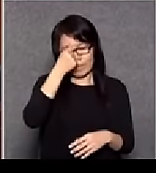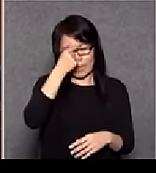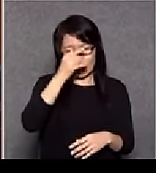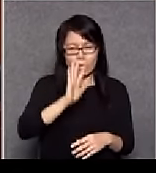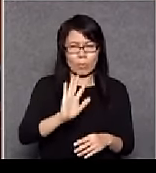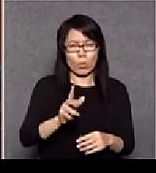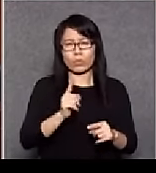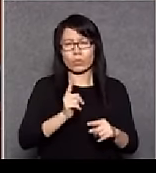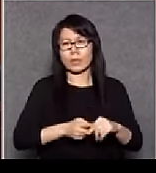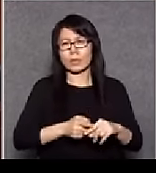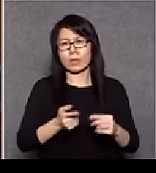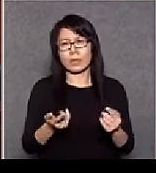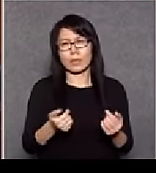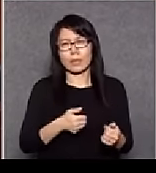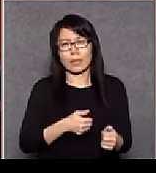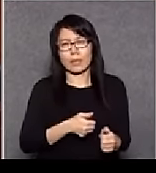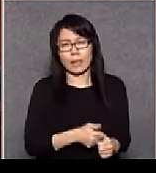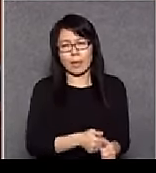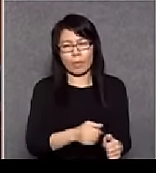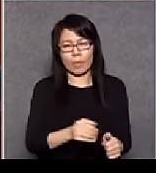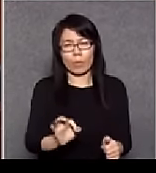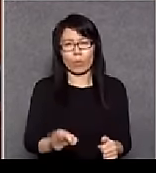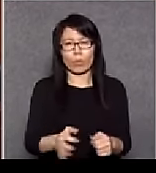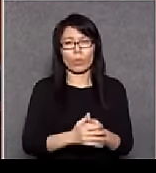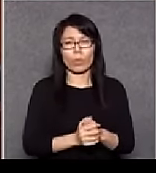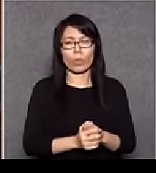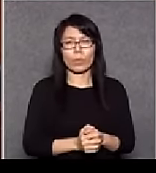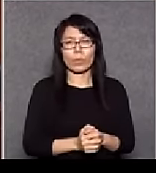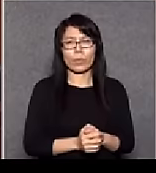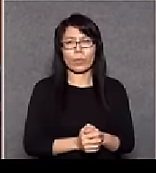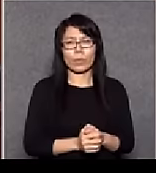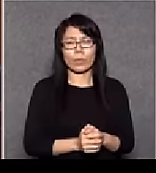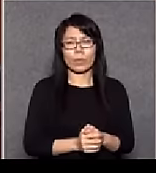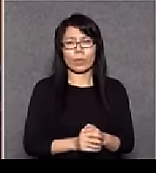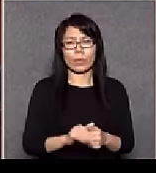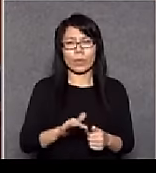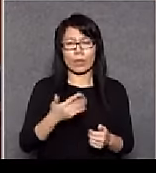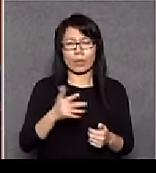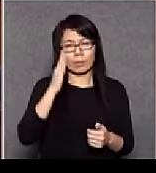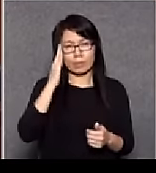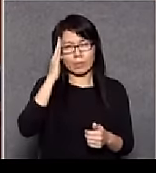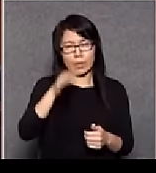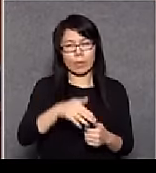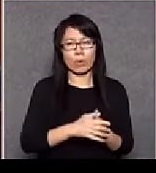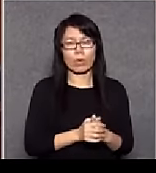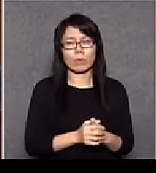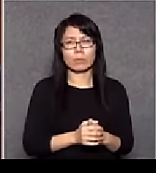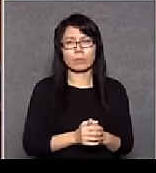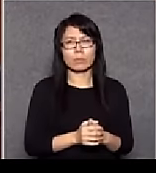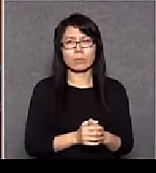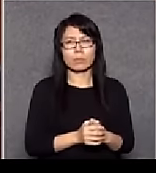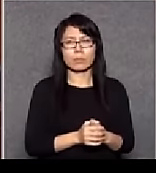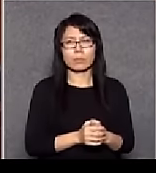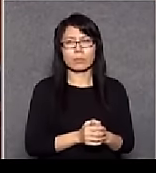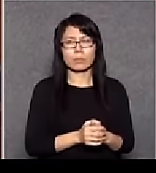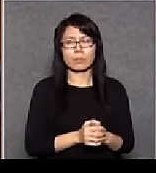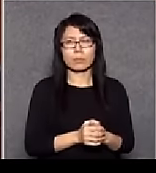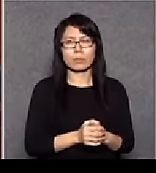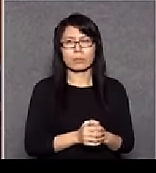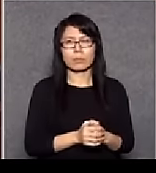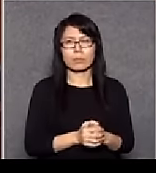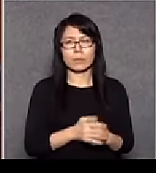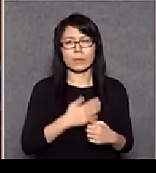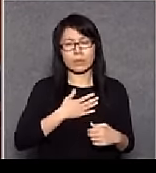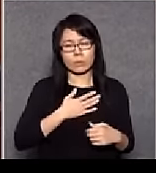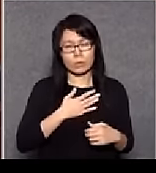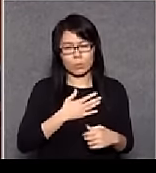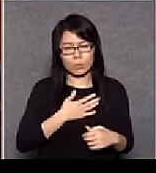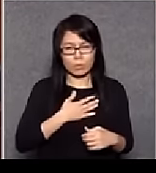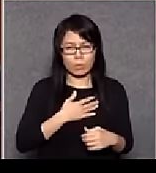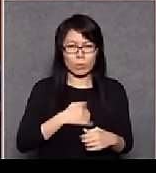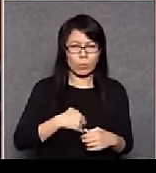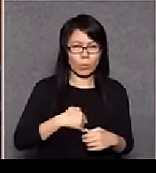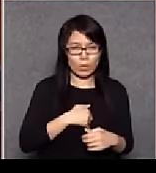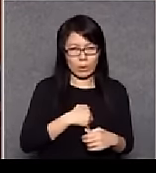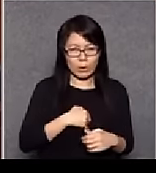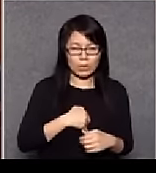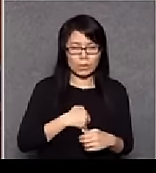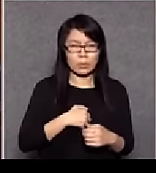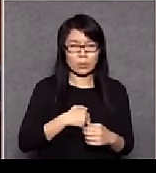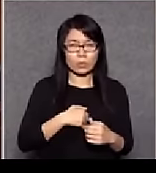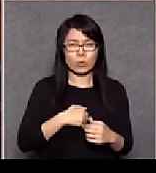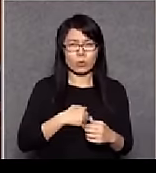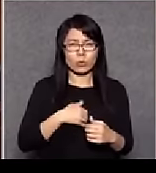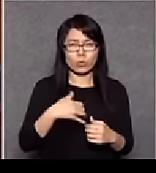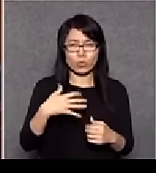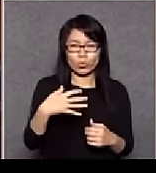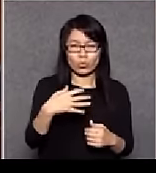實根據的如果就不希望呢這些憂慮或者疑惑呢是主導了